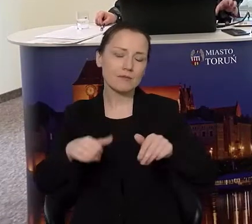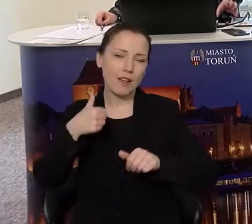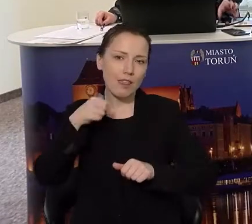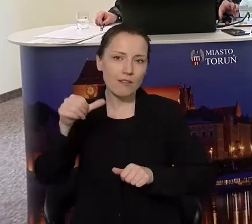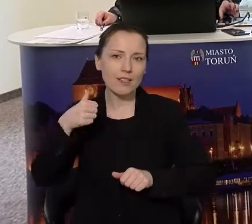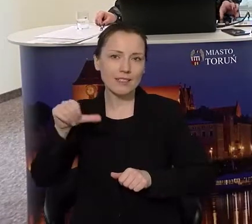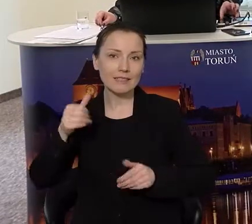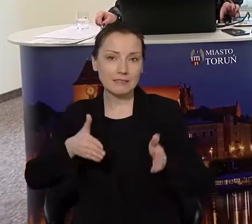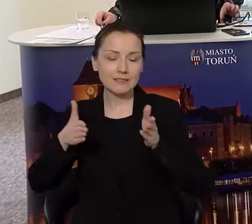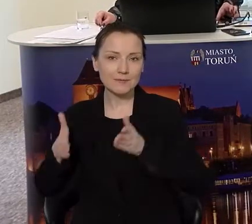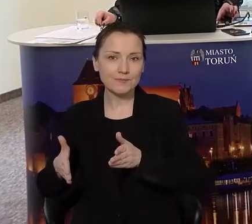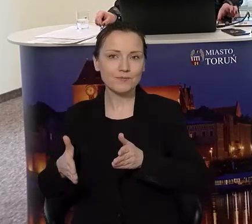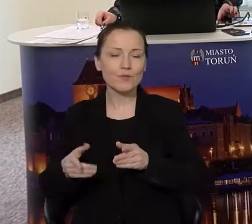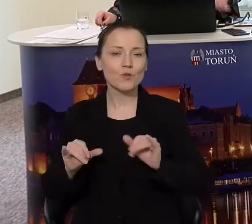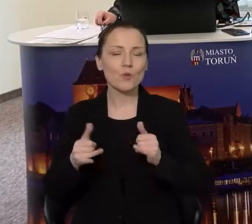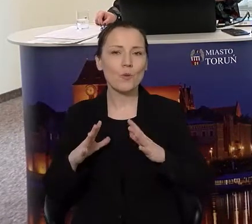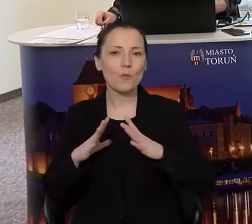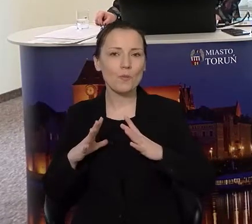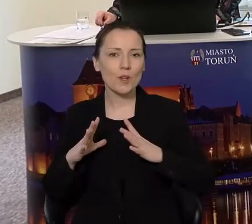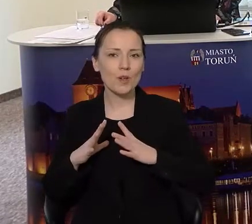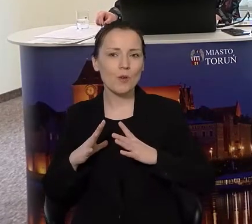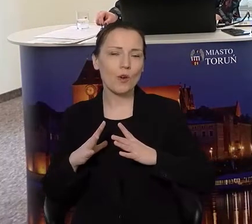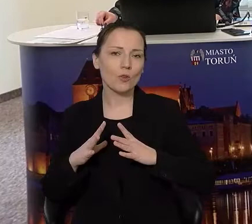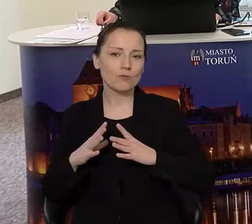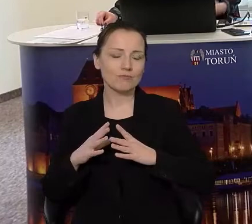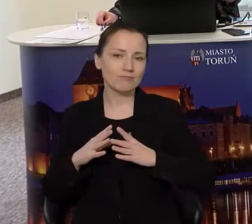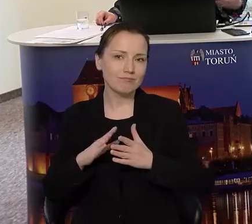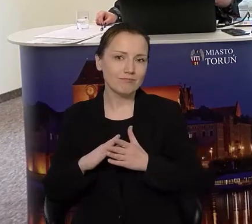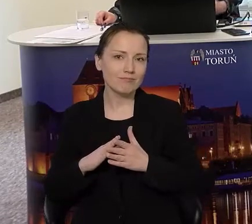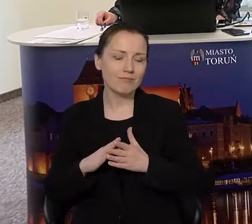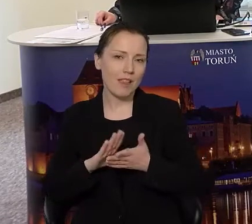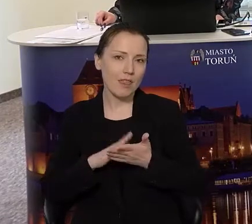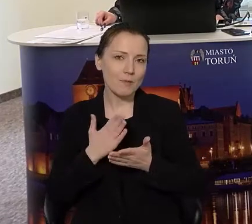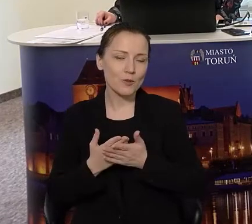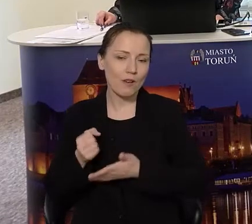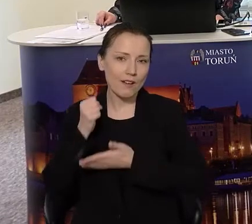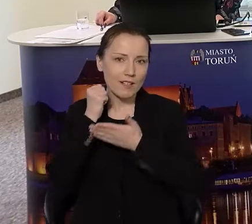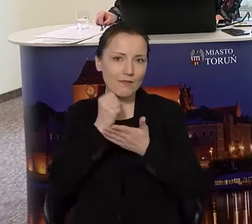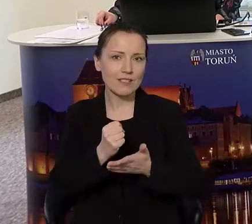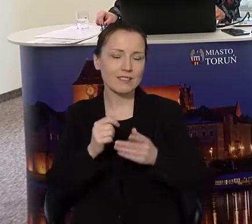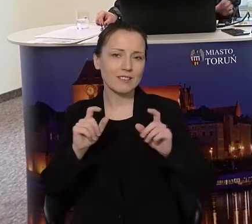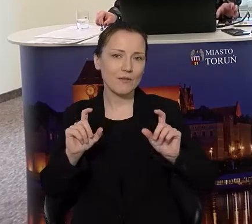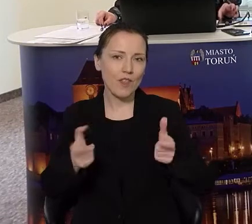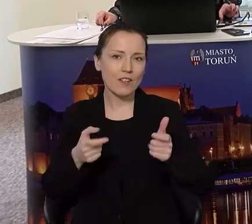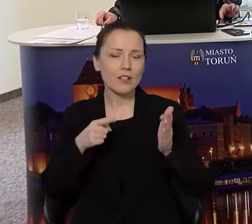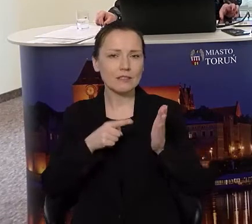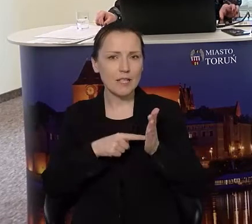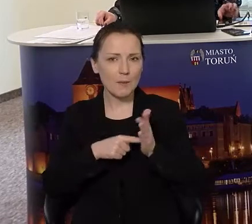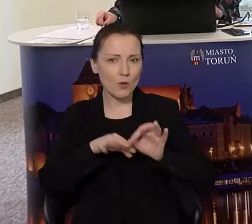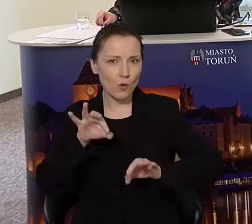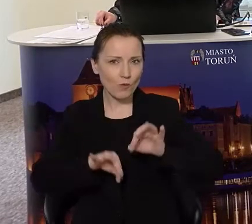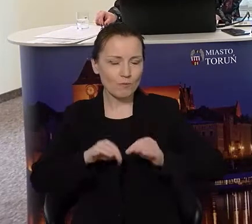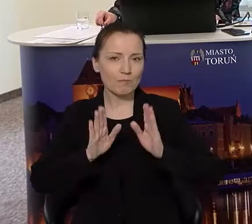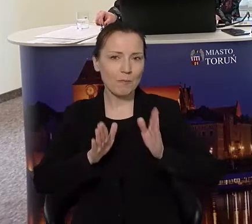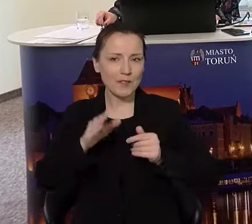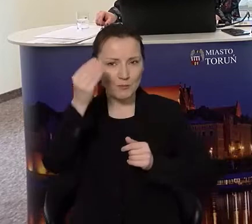to, co działo się w mieście, nie w kontekście epidemii, a w kontekście chociażby inwestycji czy wydarzeń o terminach tej konferencji, będziemy